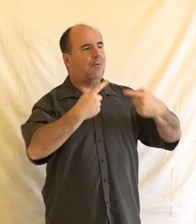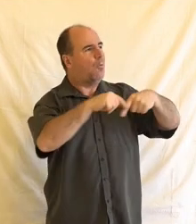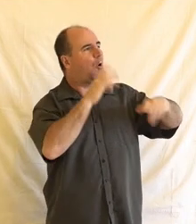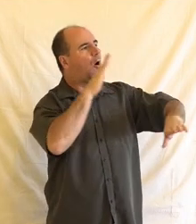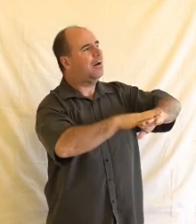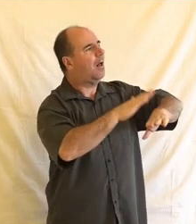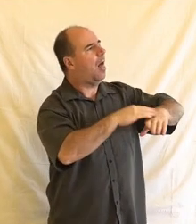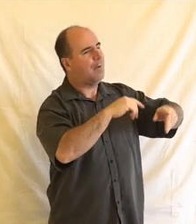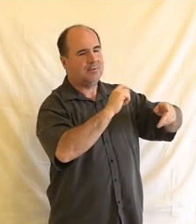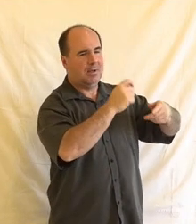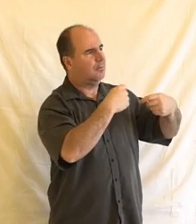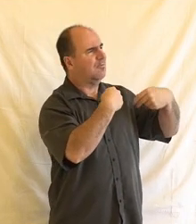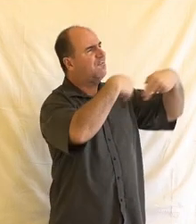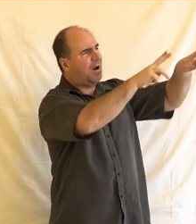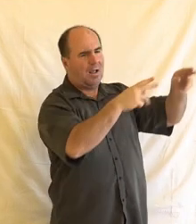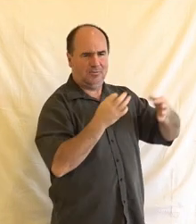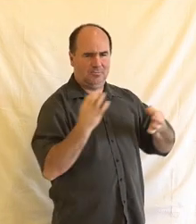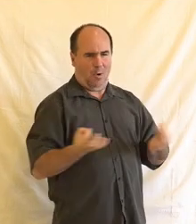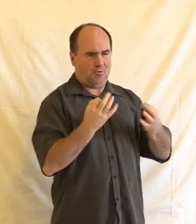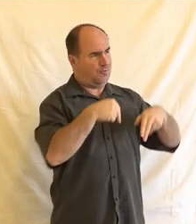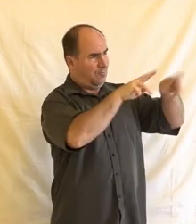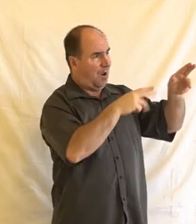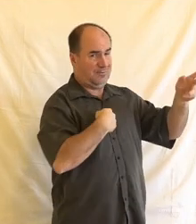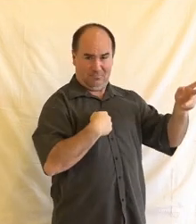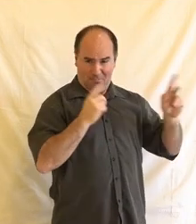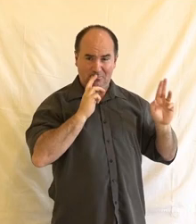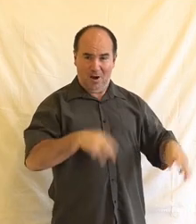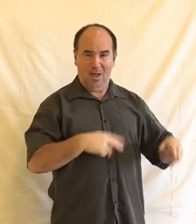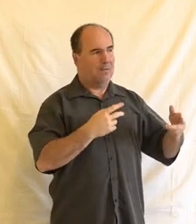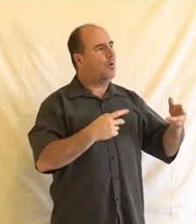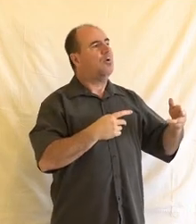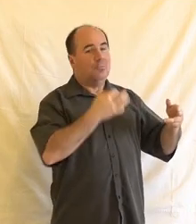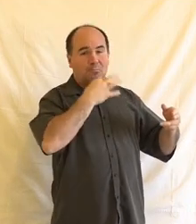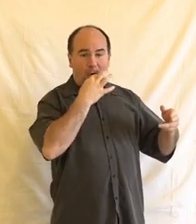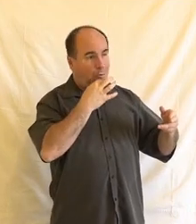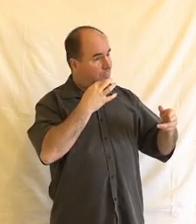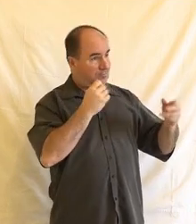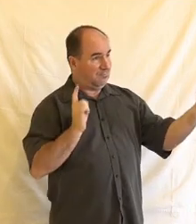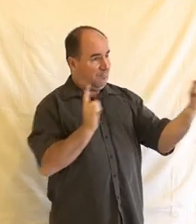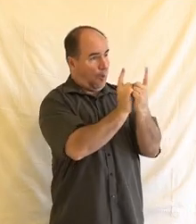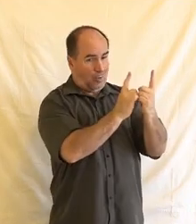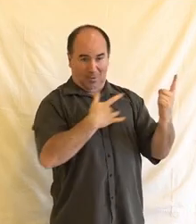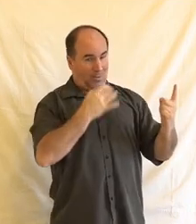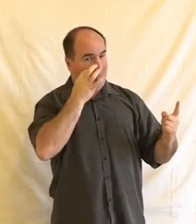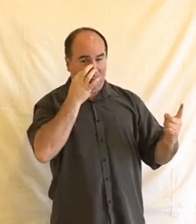Takže to má zatím nějaké jako systémové programatické řešení. Já musím.